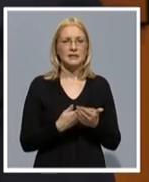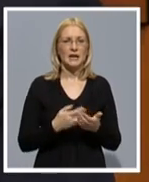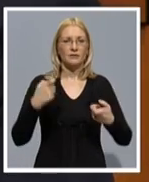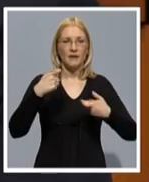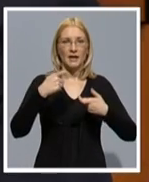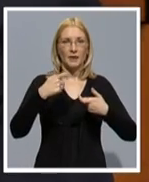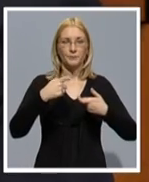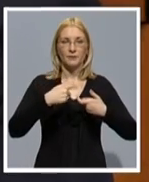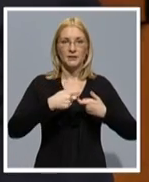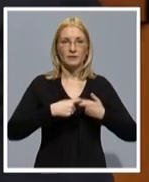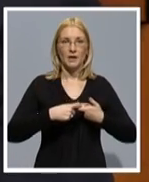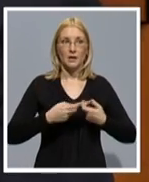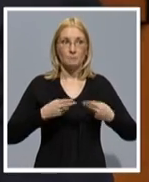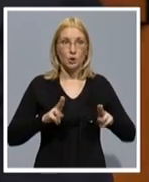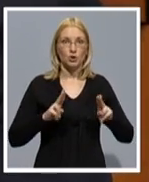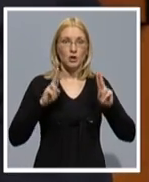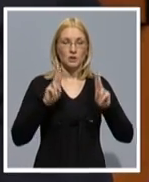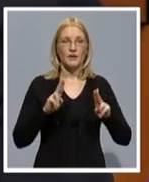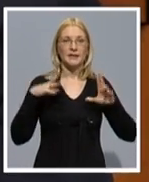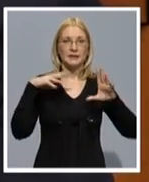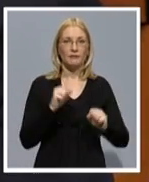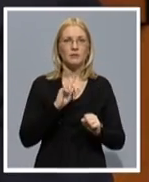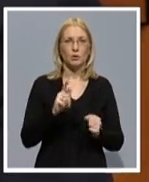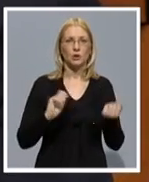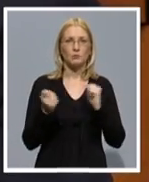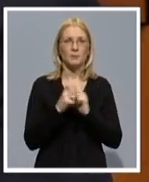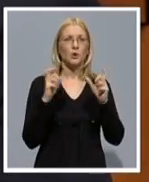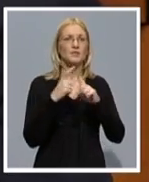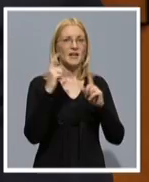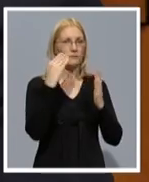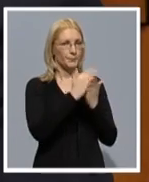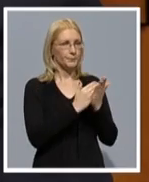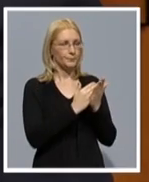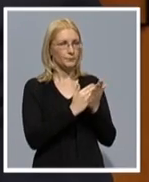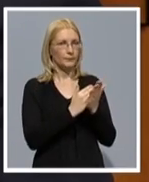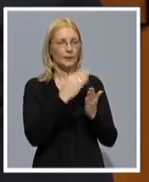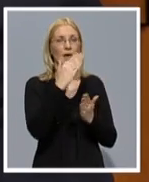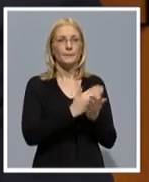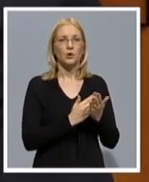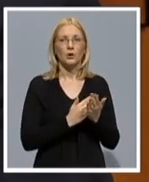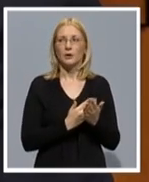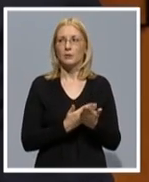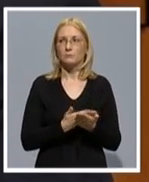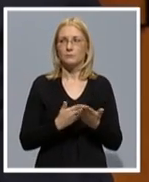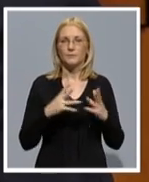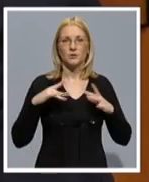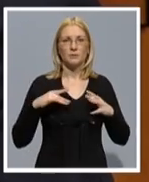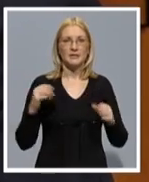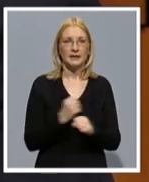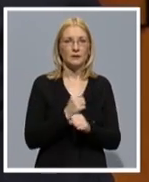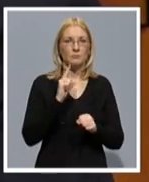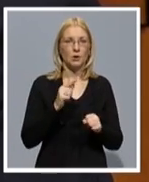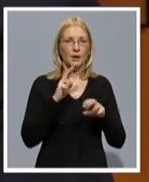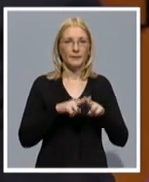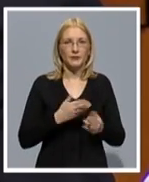može ostvariti vlast, morat ćemo mijenjati ustav. Program, u bitnomu za gospodarske reforme, moraju